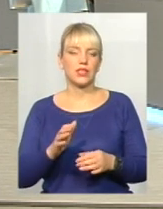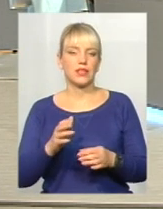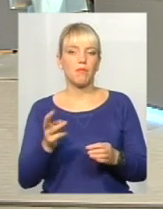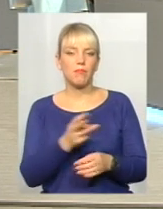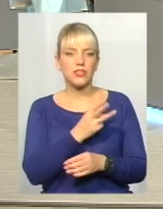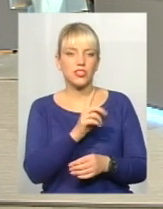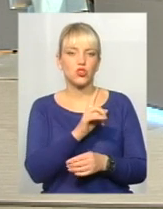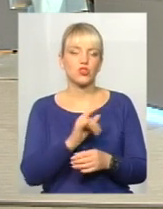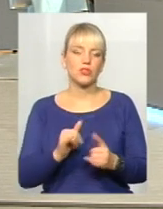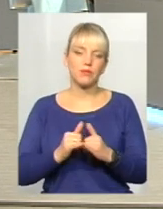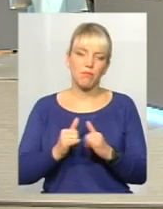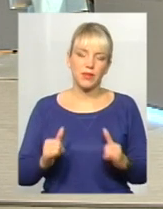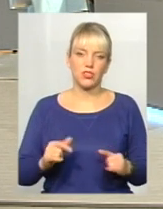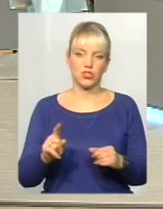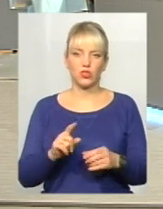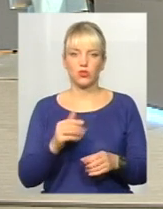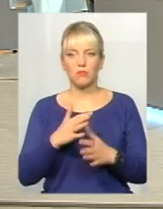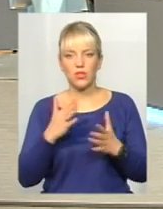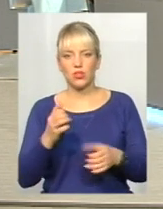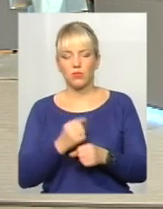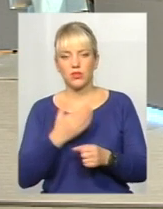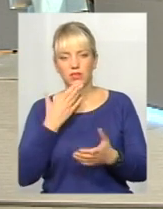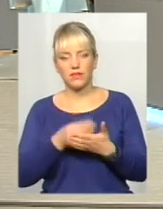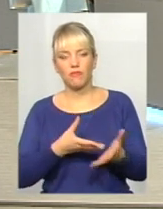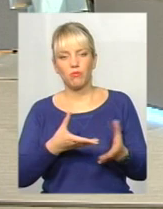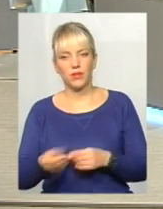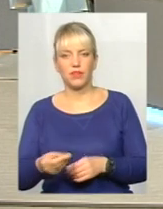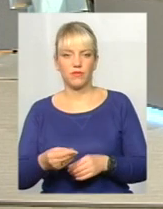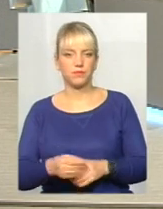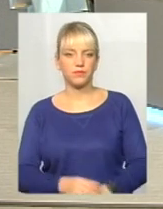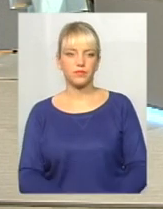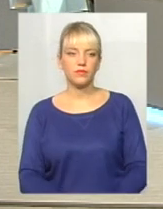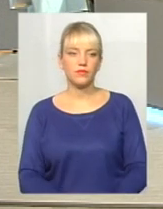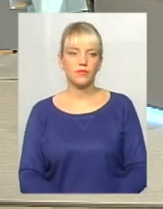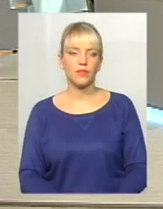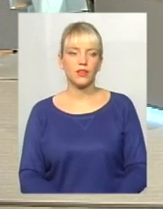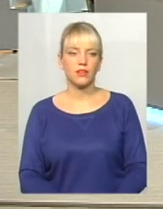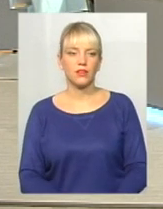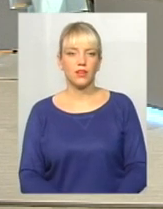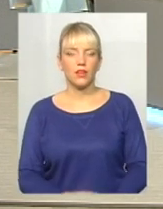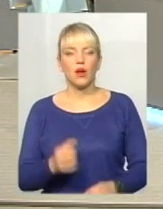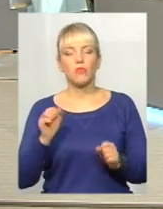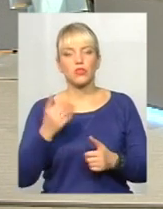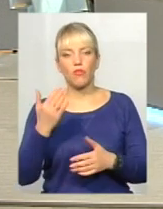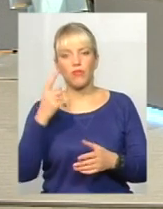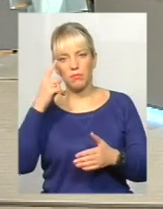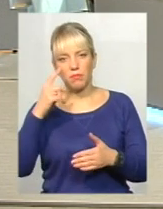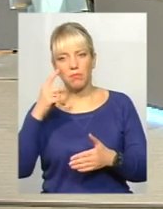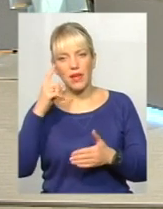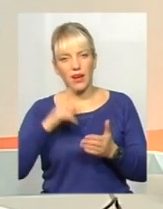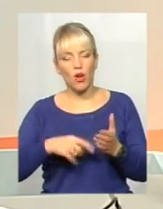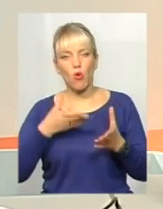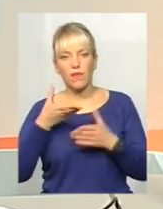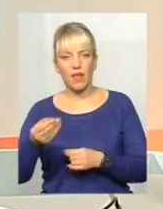більше робити свій вплив. Можливо, ви переконуєте свого сусіда, можливо, потім будинок. І так